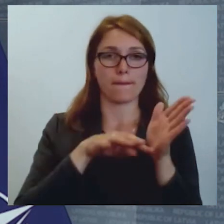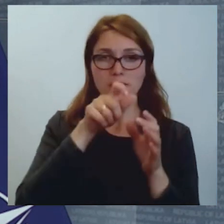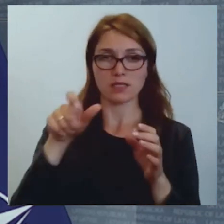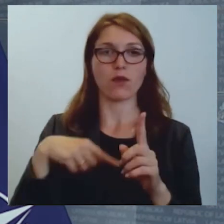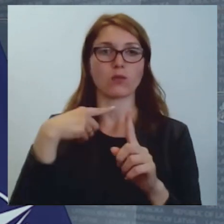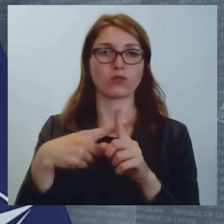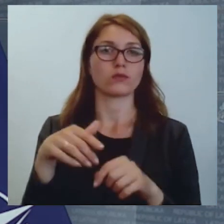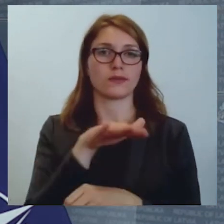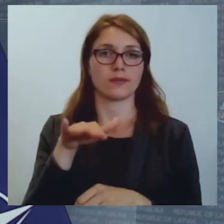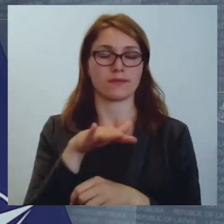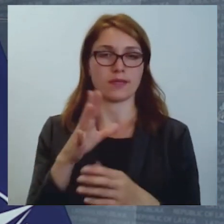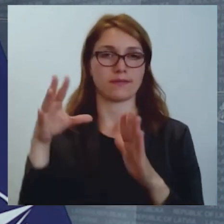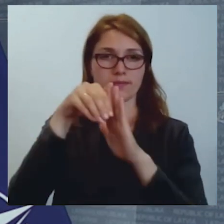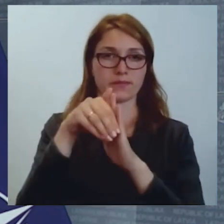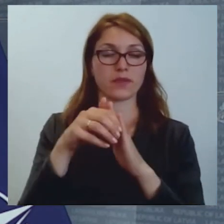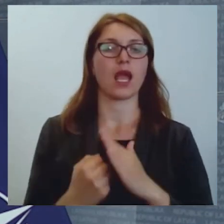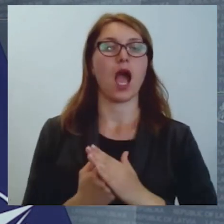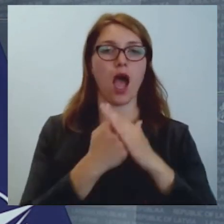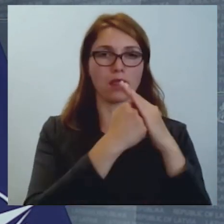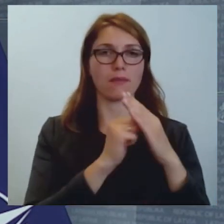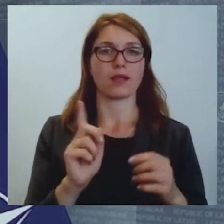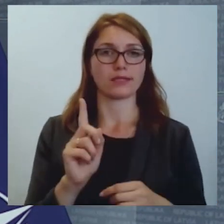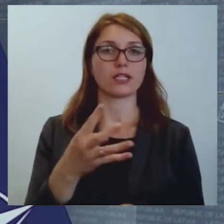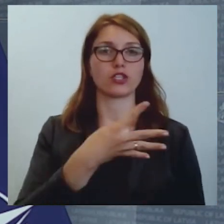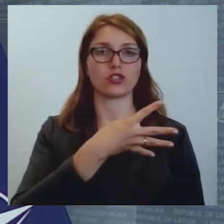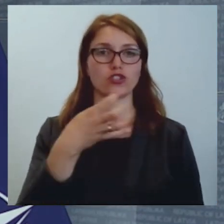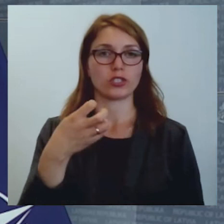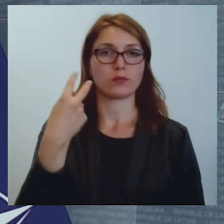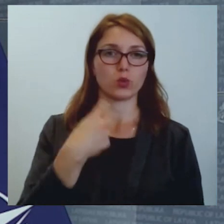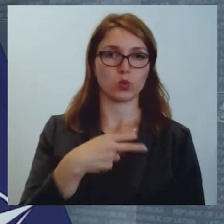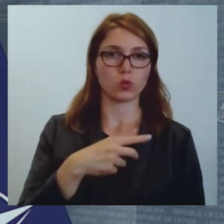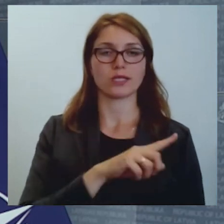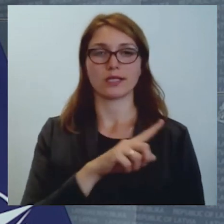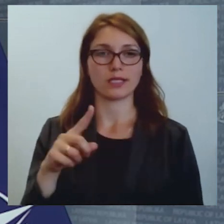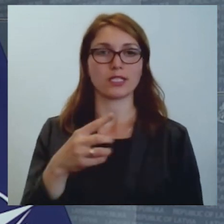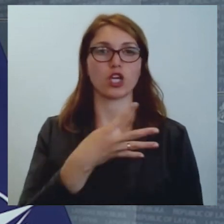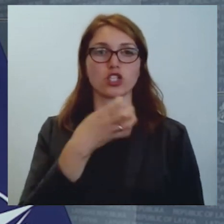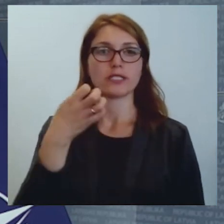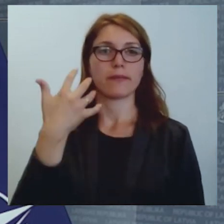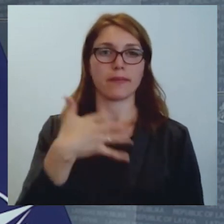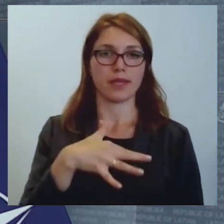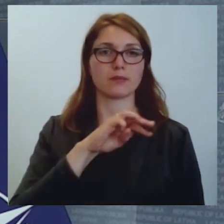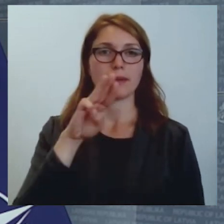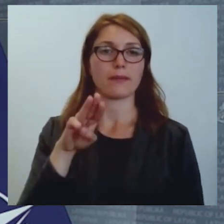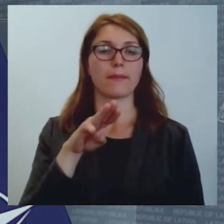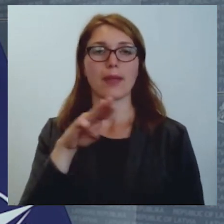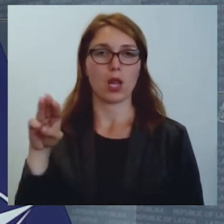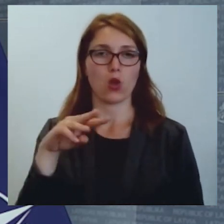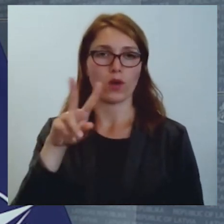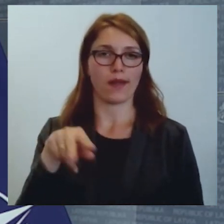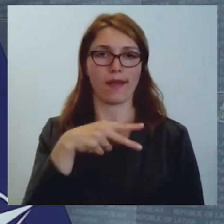atceramies, ka tas atbalsts ir 420 līdz 450 miljoni un šis